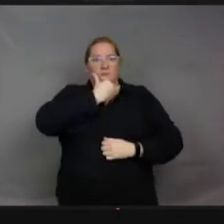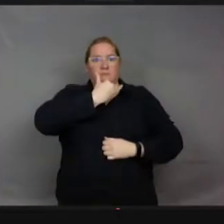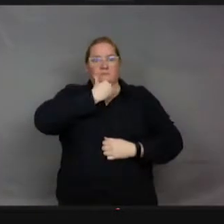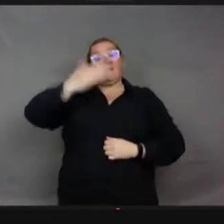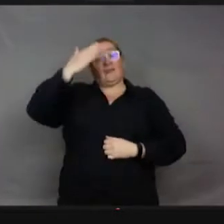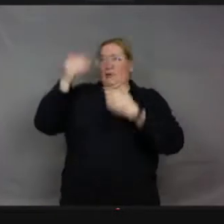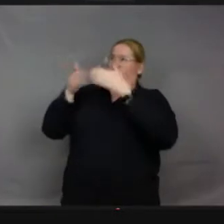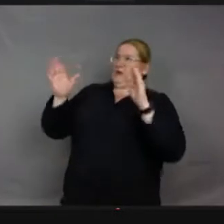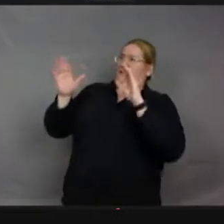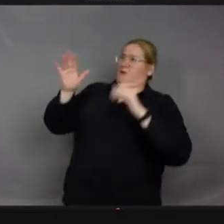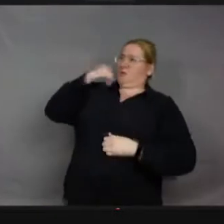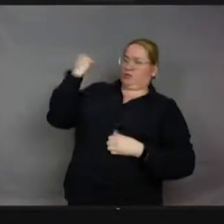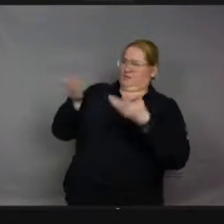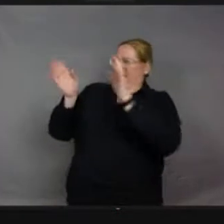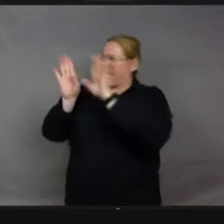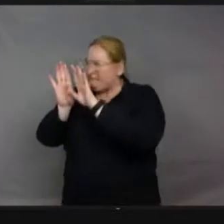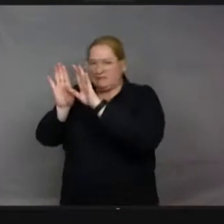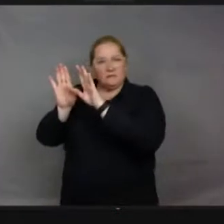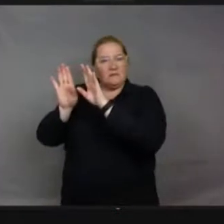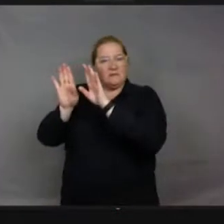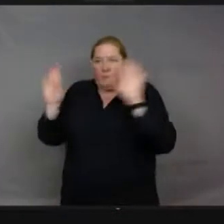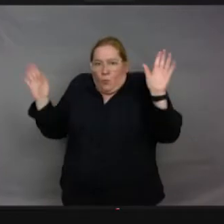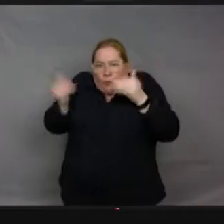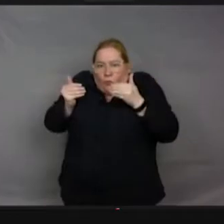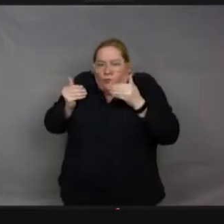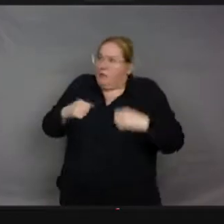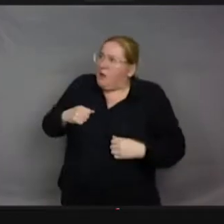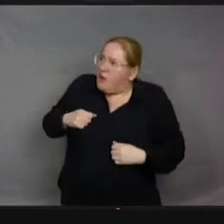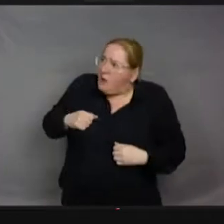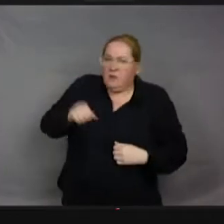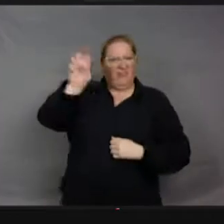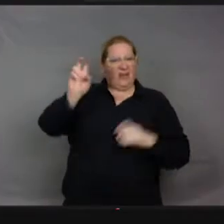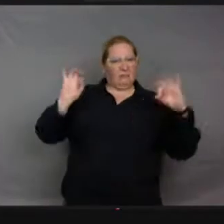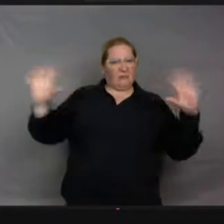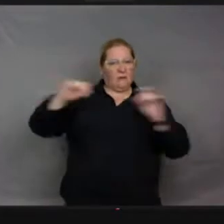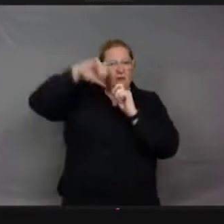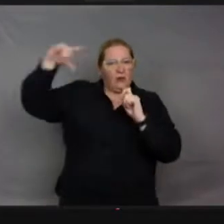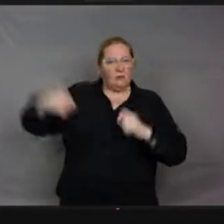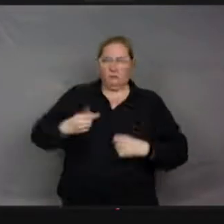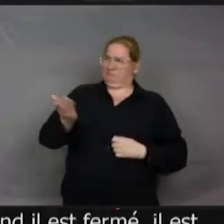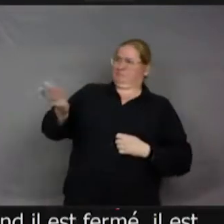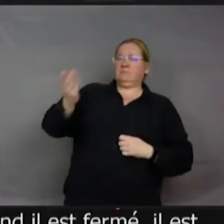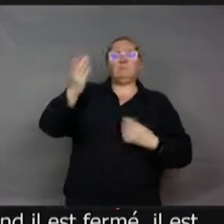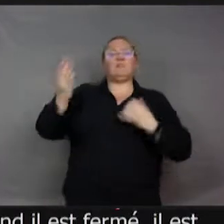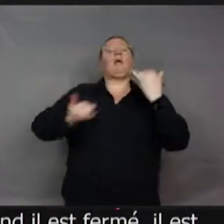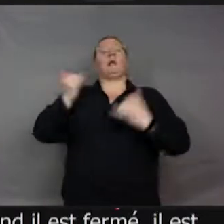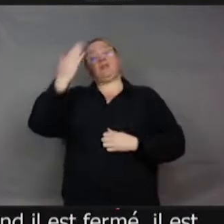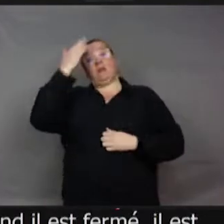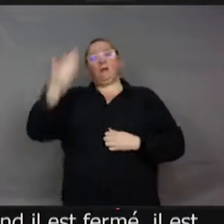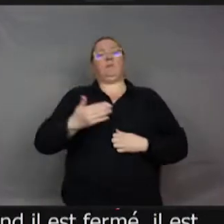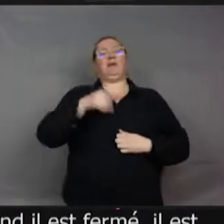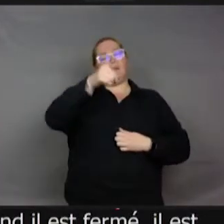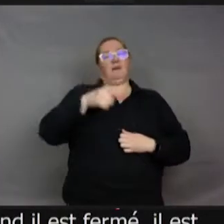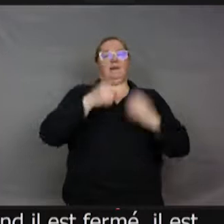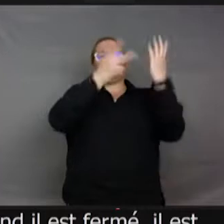ressemble à deux gouttes d et une feuille mais verte. Donc il se met dans des feuilles vertes tout l'hiver parce que s'il était au milieu des feuilles marrons, il se ferait un peu repéré par les prédateurs.